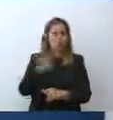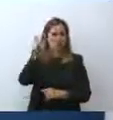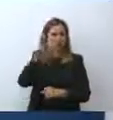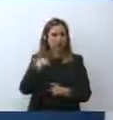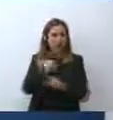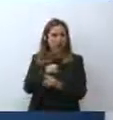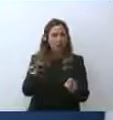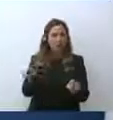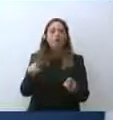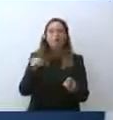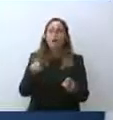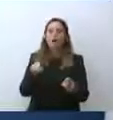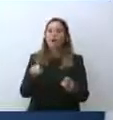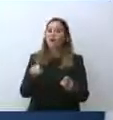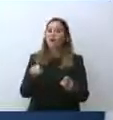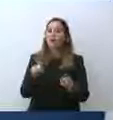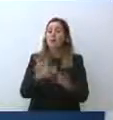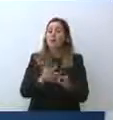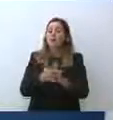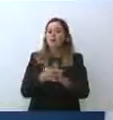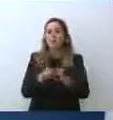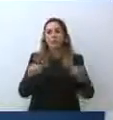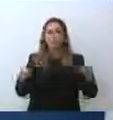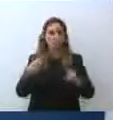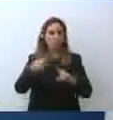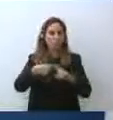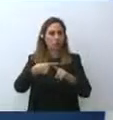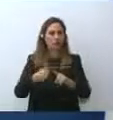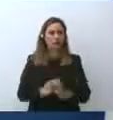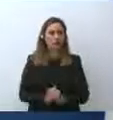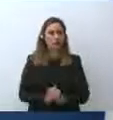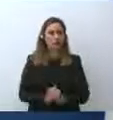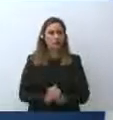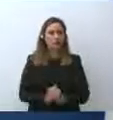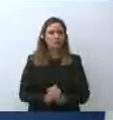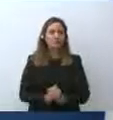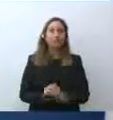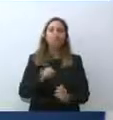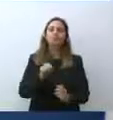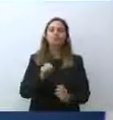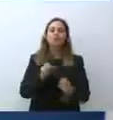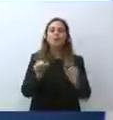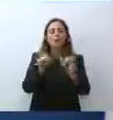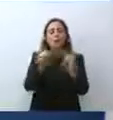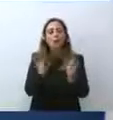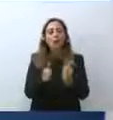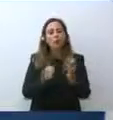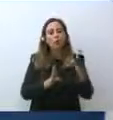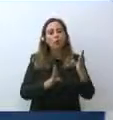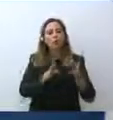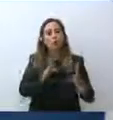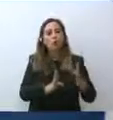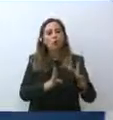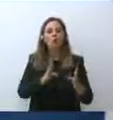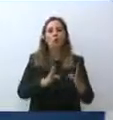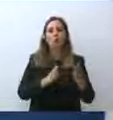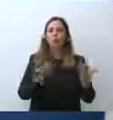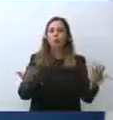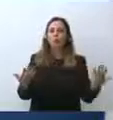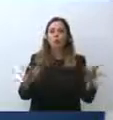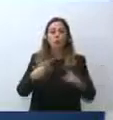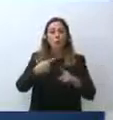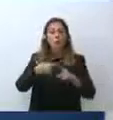estremamente positivo. Questa modalità di confronto, questo protagonismo della